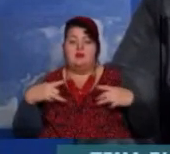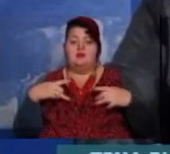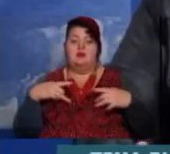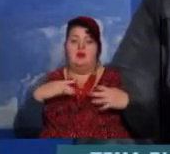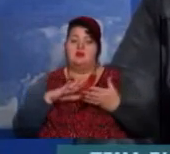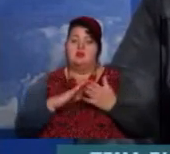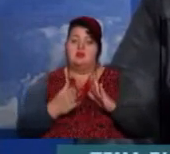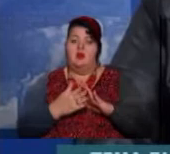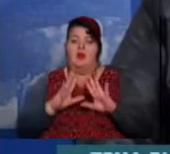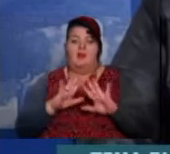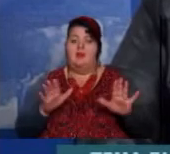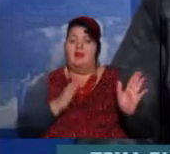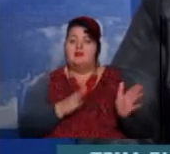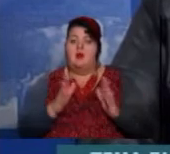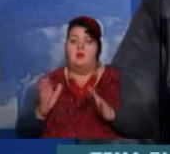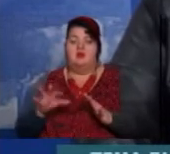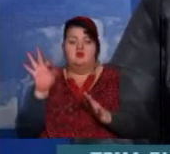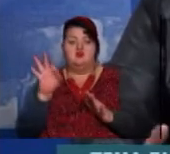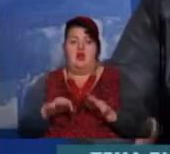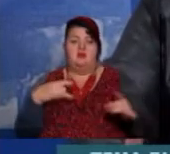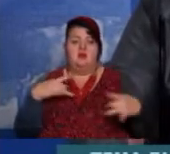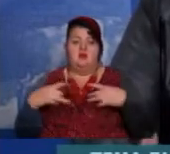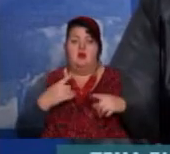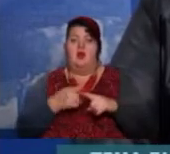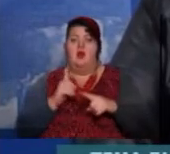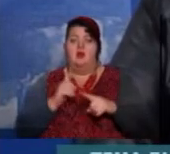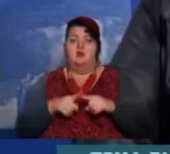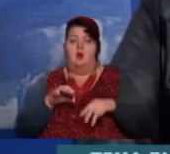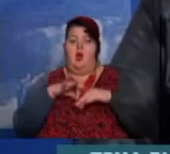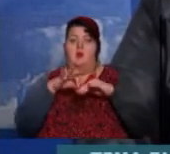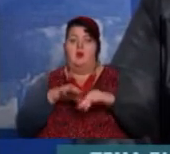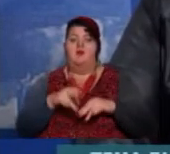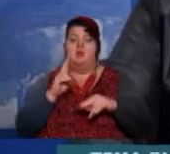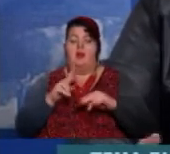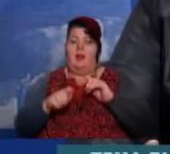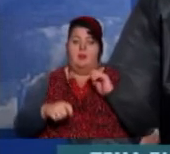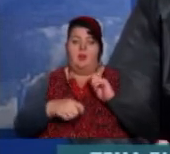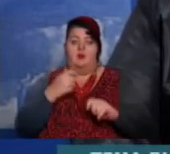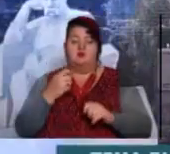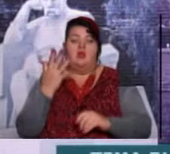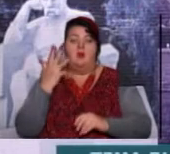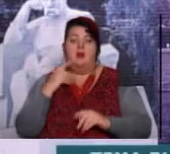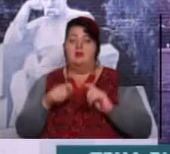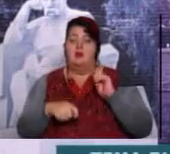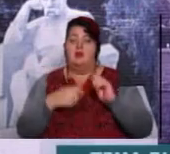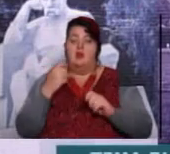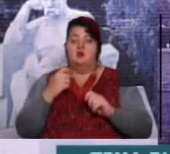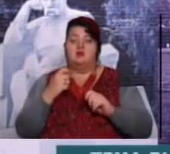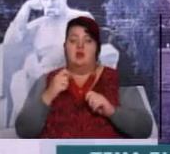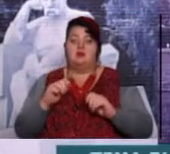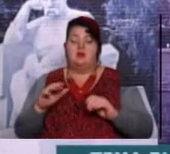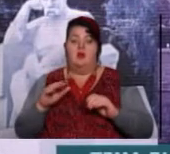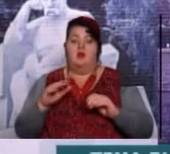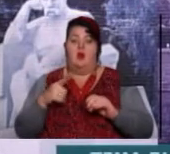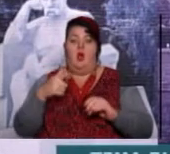состояние, нестабільність, часті стреси, які, в свою очередь, приводять к гормональним нарушенням. Коли нарушається гормональний фон, відсюду і